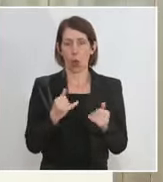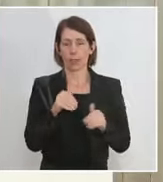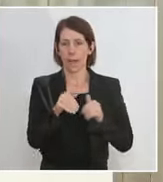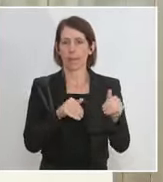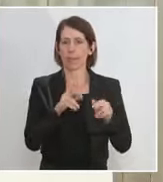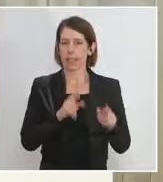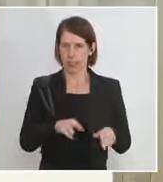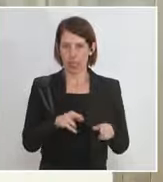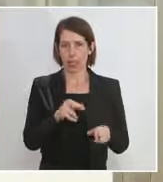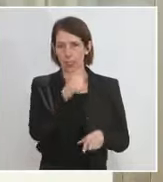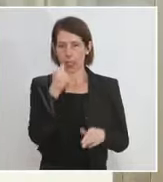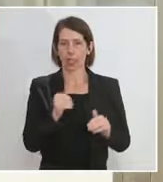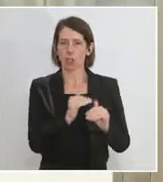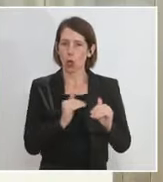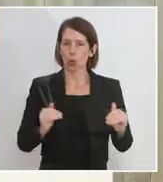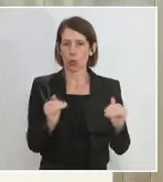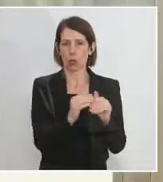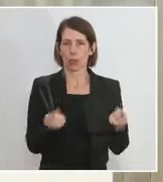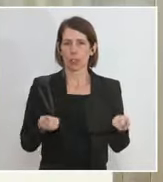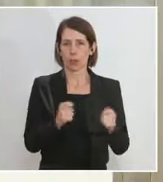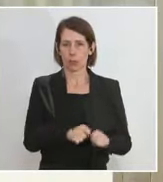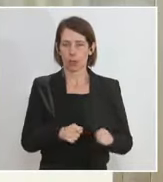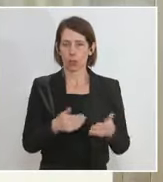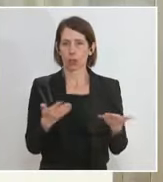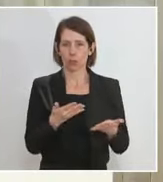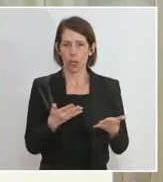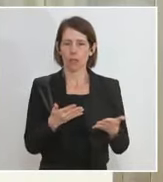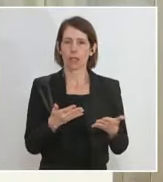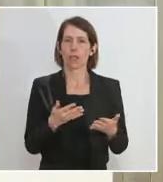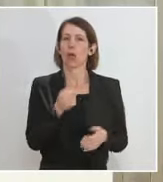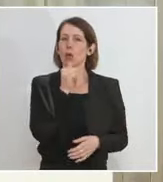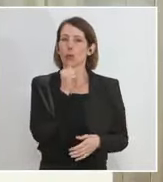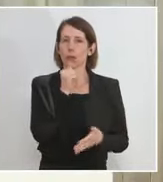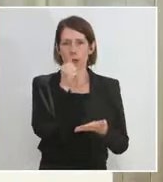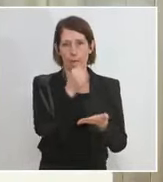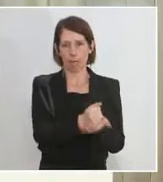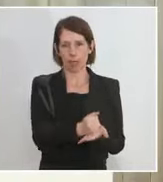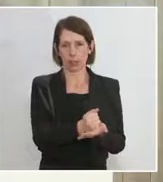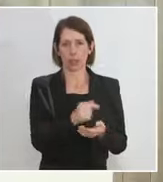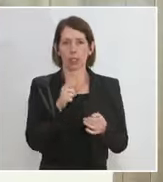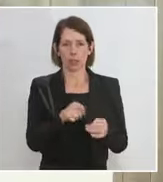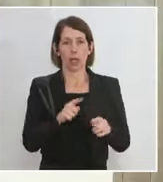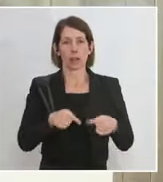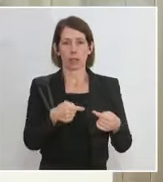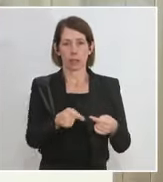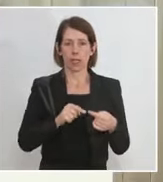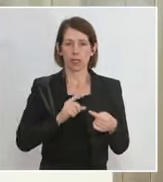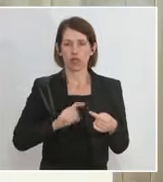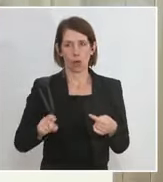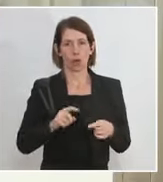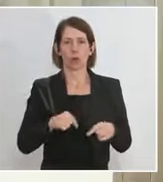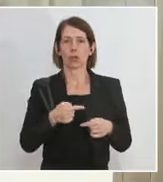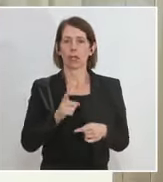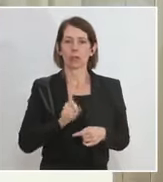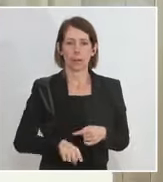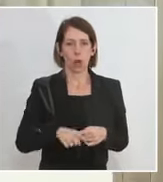Grundsatzbeschluss einmal fixiert, ist eben der grüne Pass und der grüne Pass wird in den nächsten Wochen und Monaten ganz ein